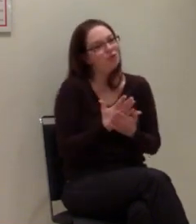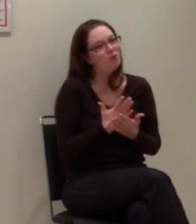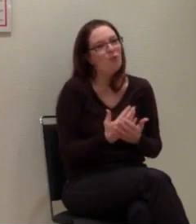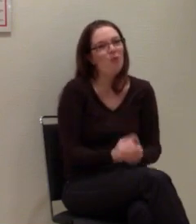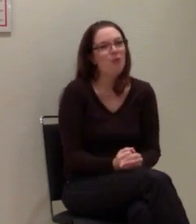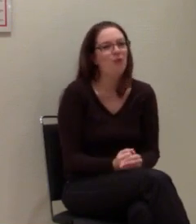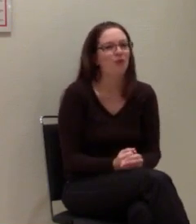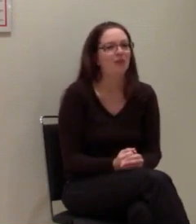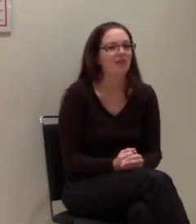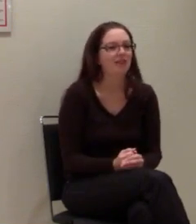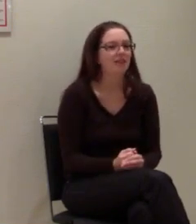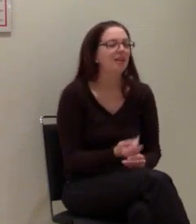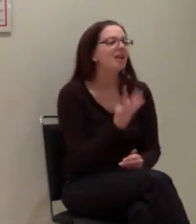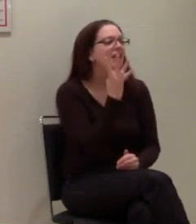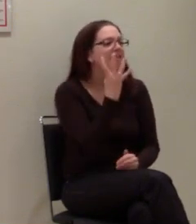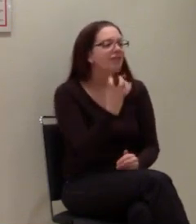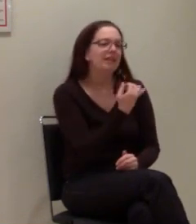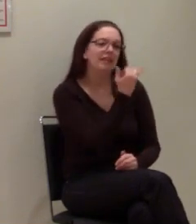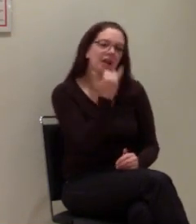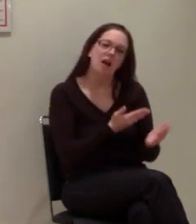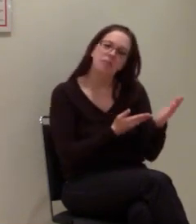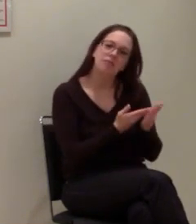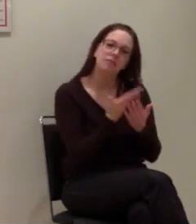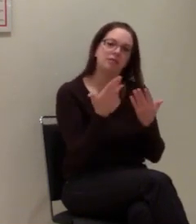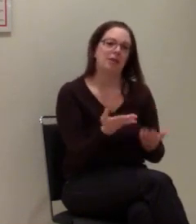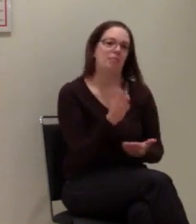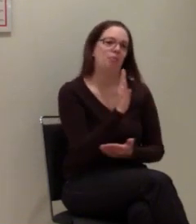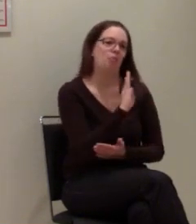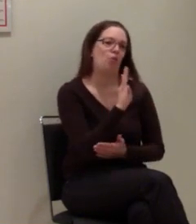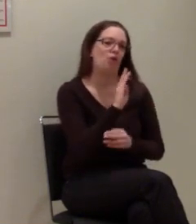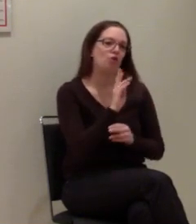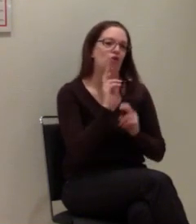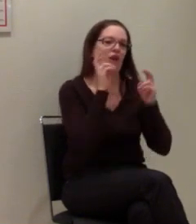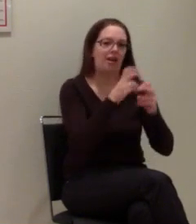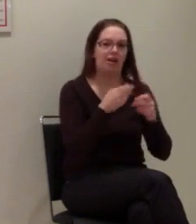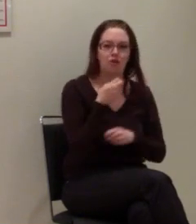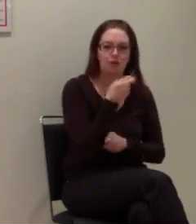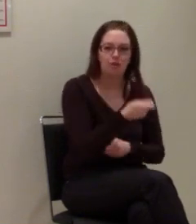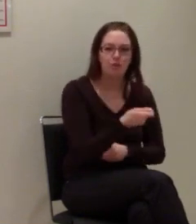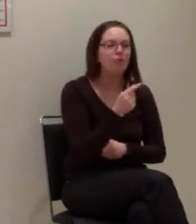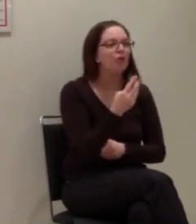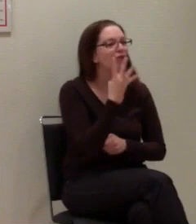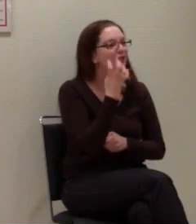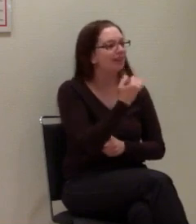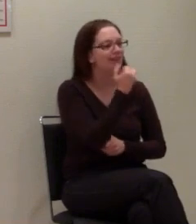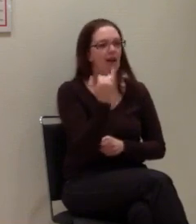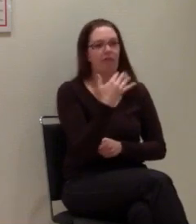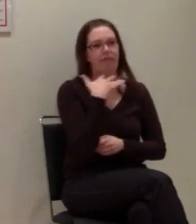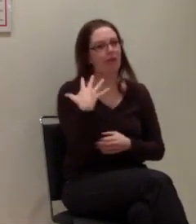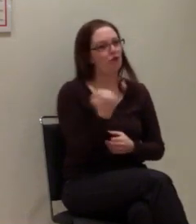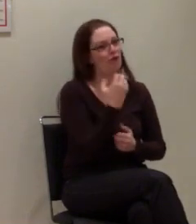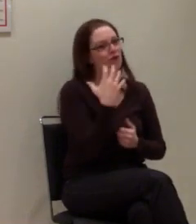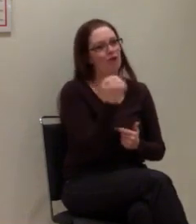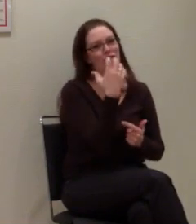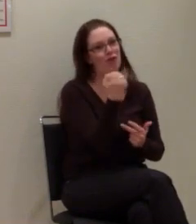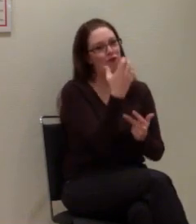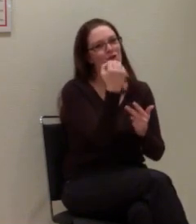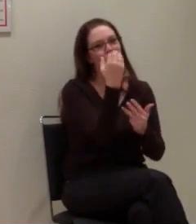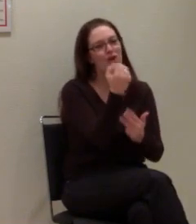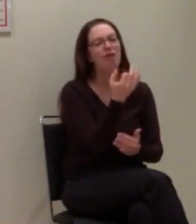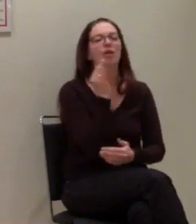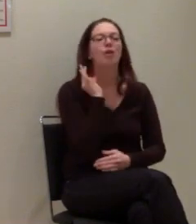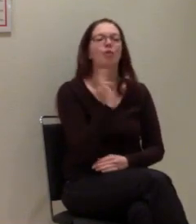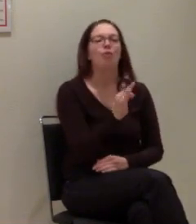40 Jahre Beyond-Steiger-Stiftung. Das sind 40 Jahre mit wahren Meilensteinen für die schnelle Hilfe im Notfall.